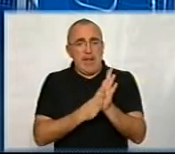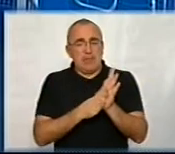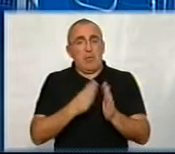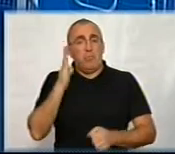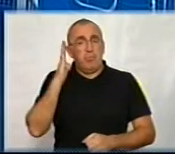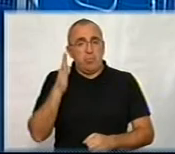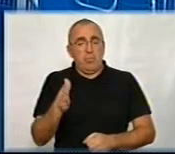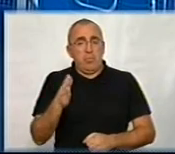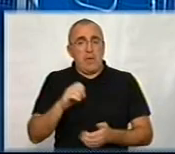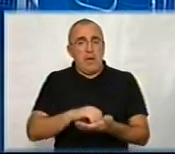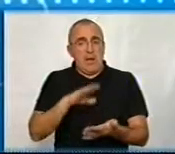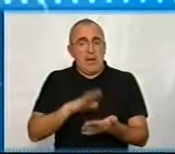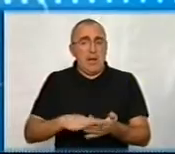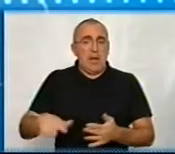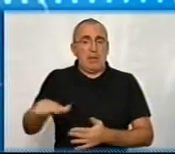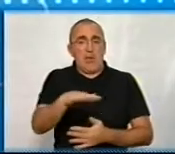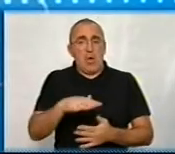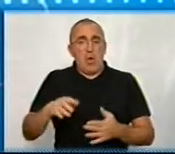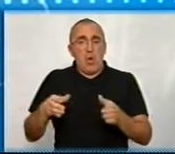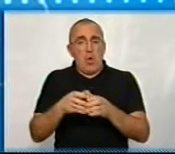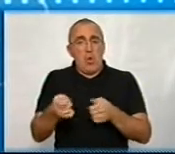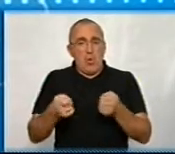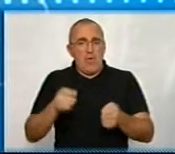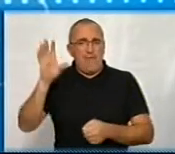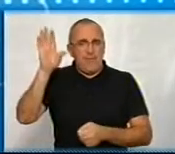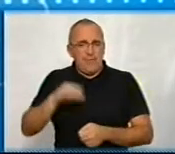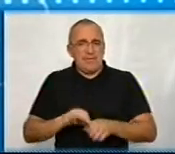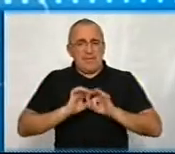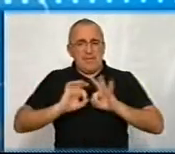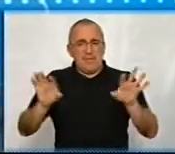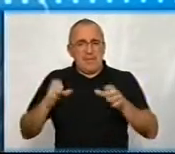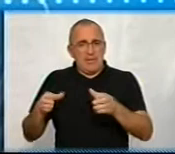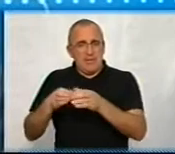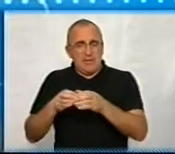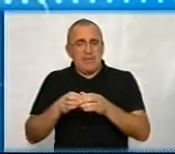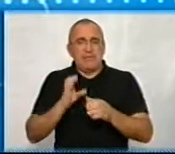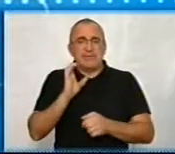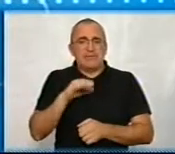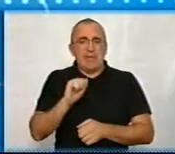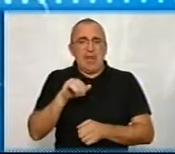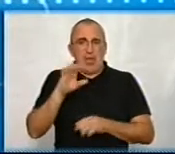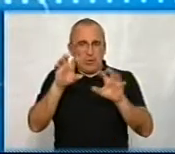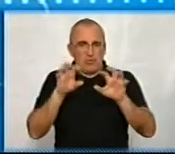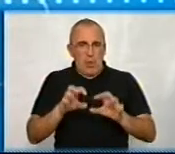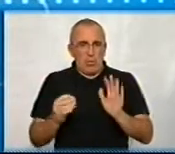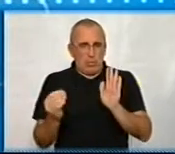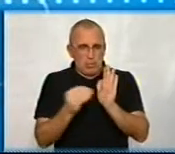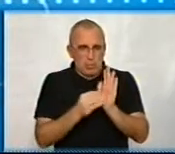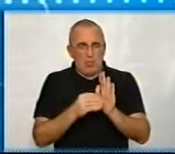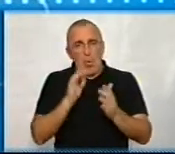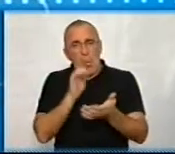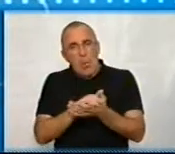буде реєстр територіальних громад, вся інформація про громади, реєстр статутів громад, тобто можна